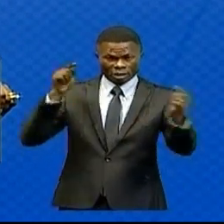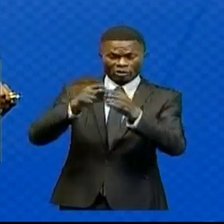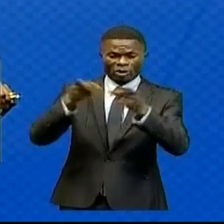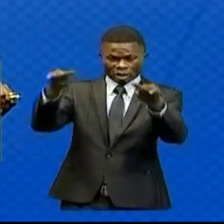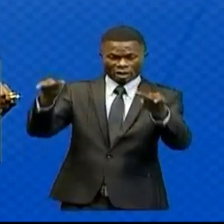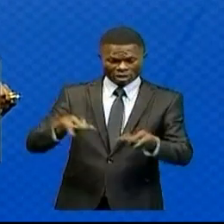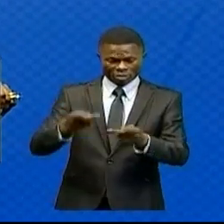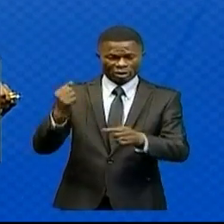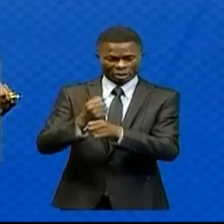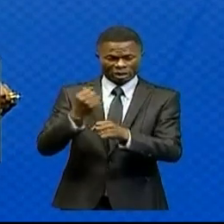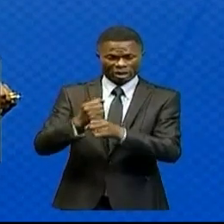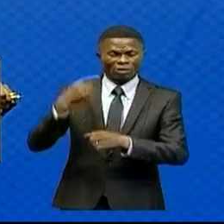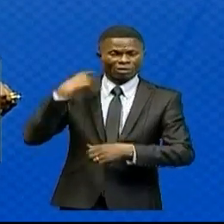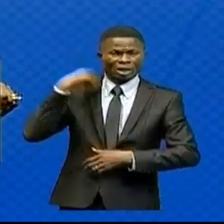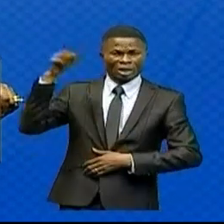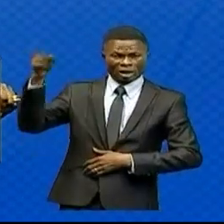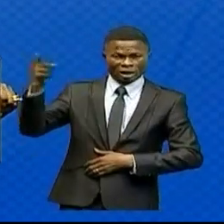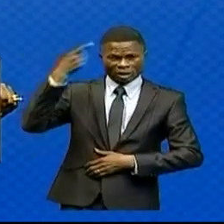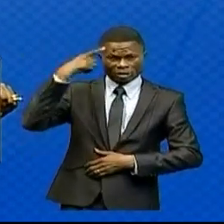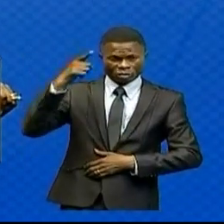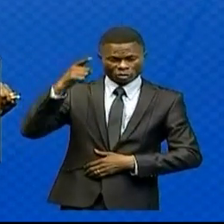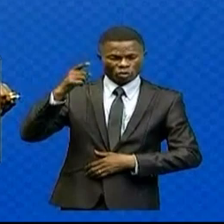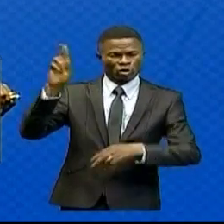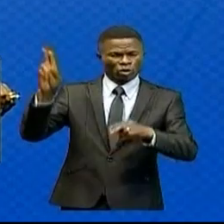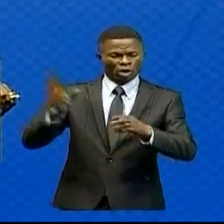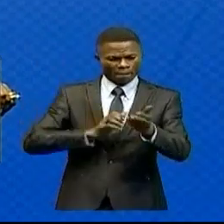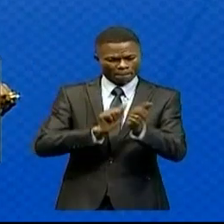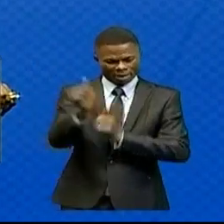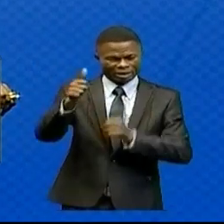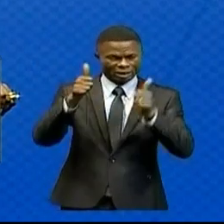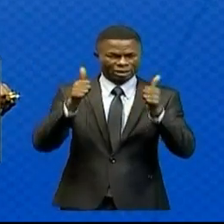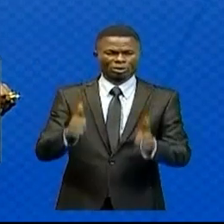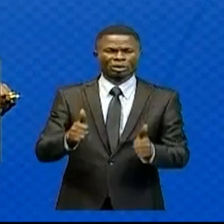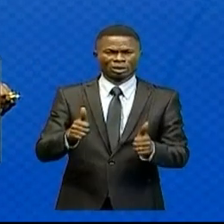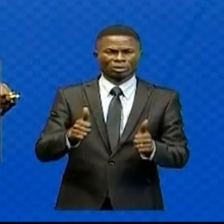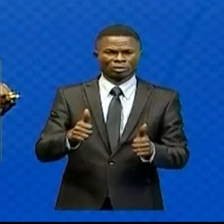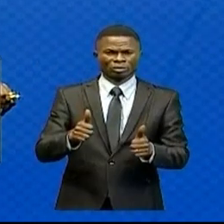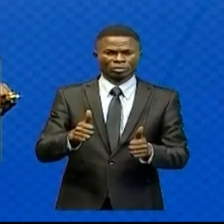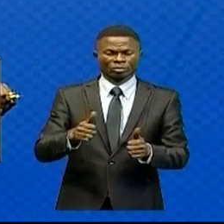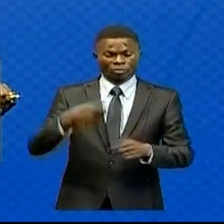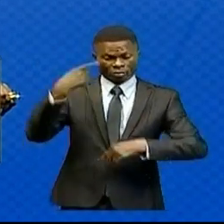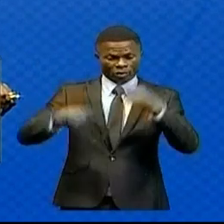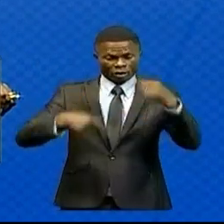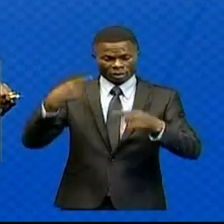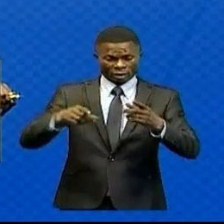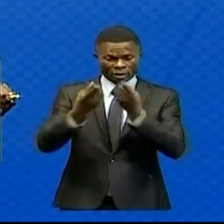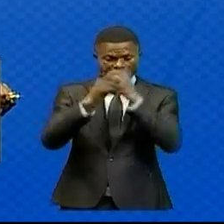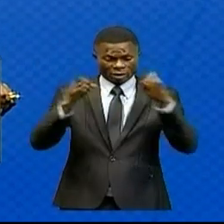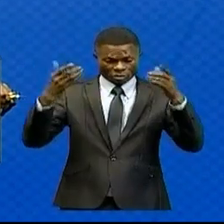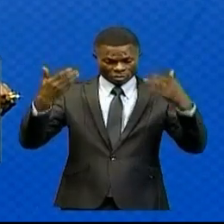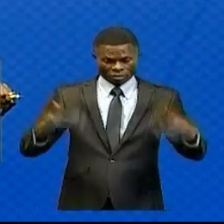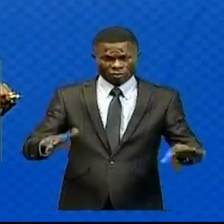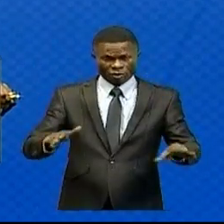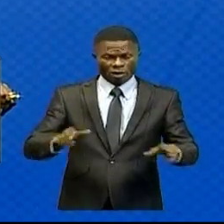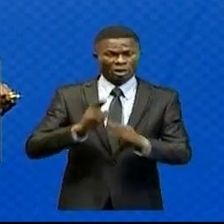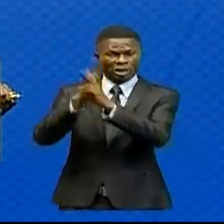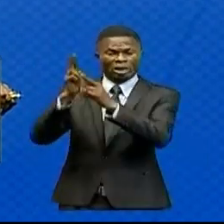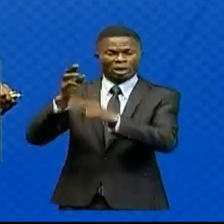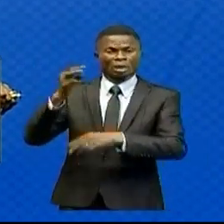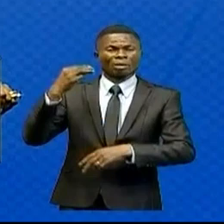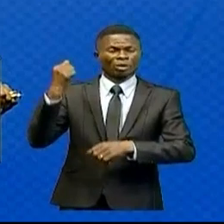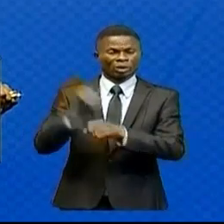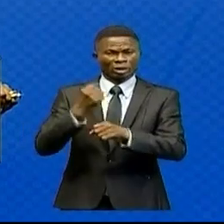Bukanga-Lonzo a envie de sa praticabilité. Après débat et délibération, ces rapports de mission